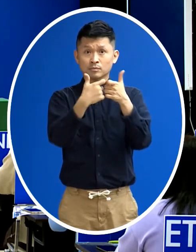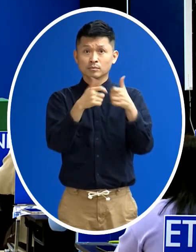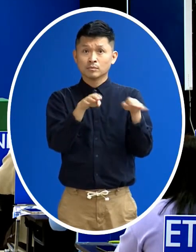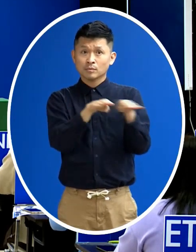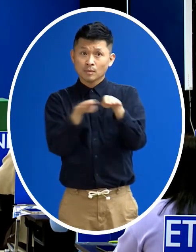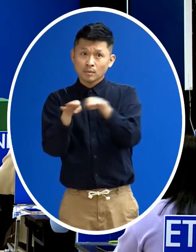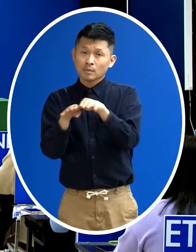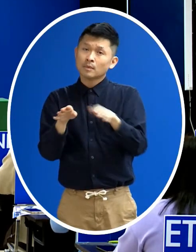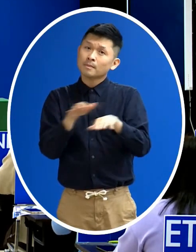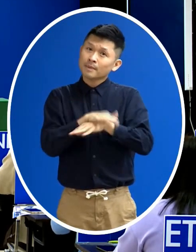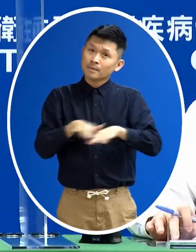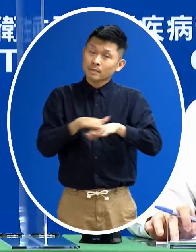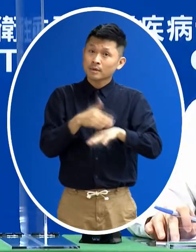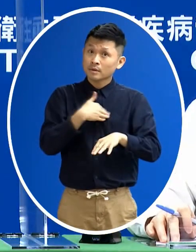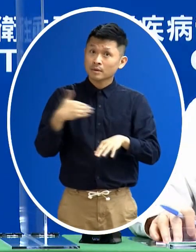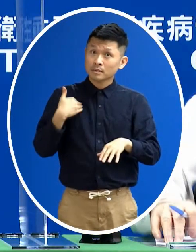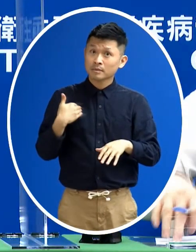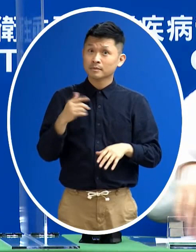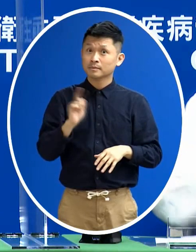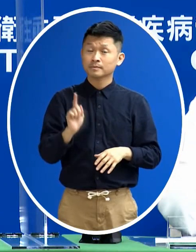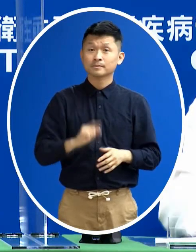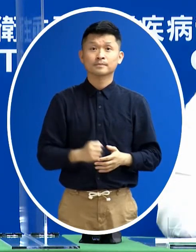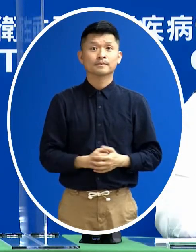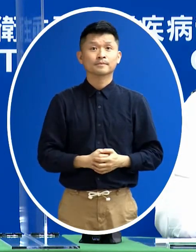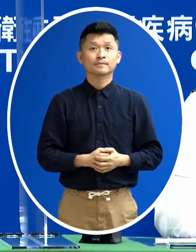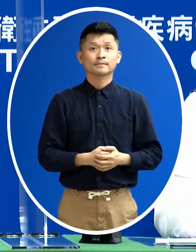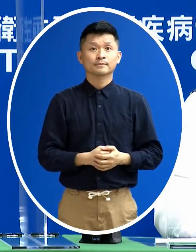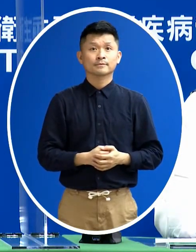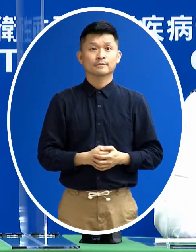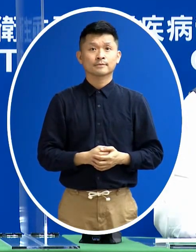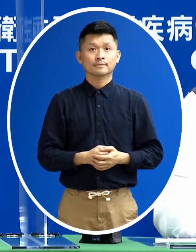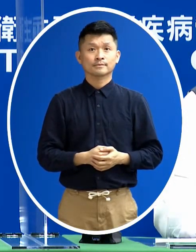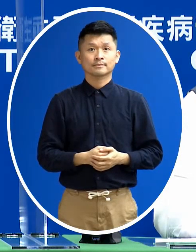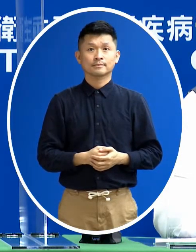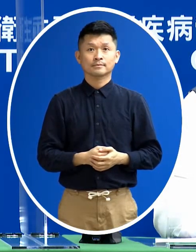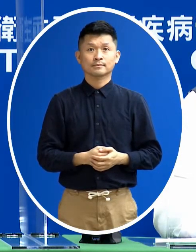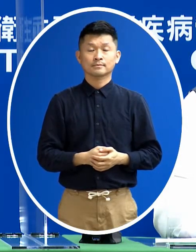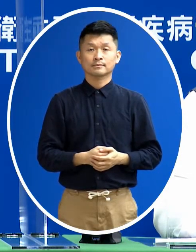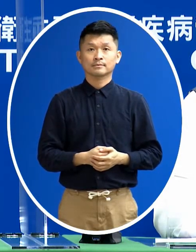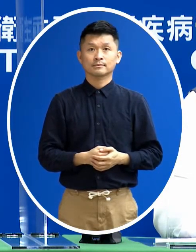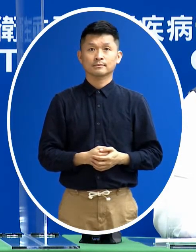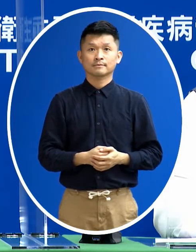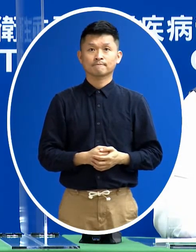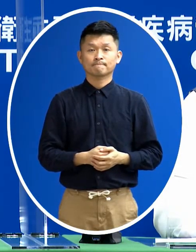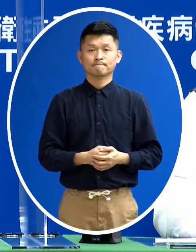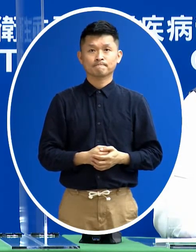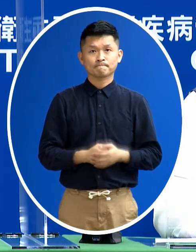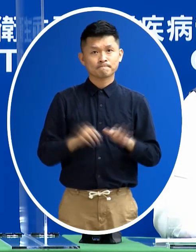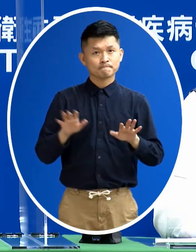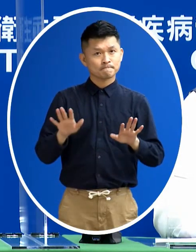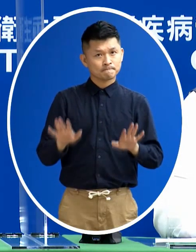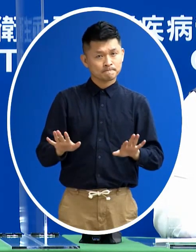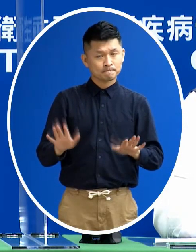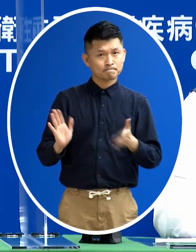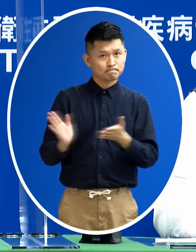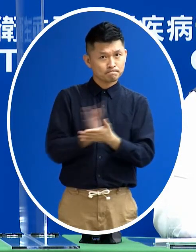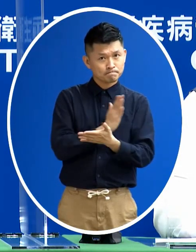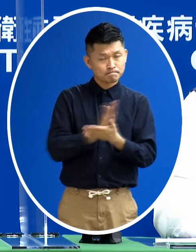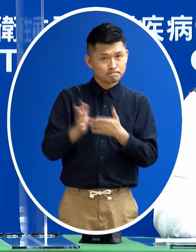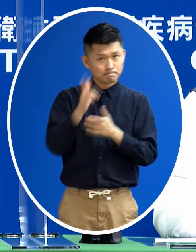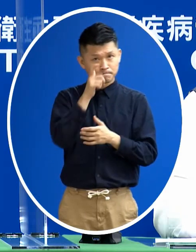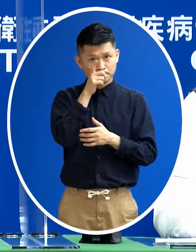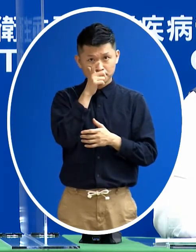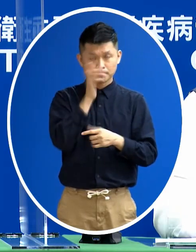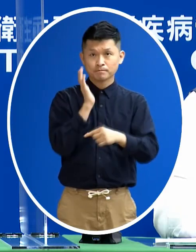謝謝好 那相對來講 現在還是在一個研判期一個觀